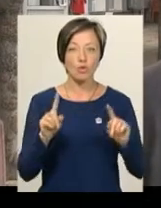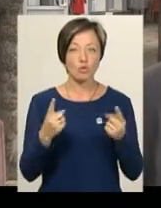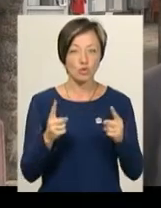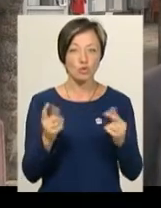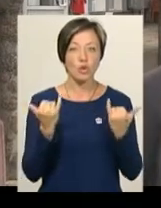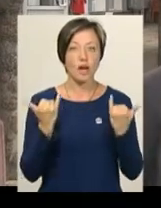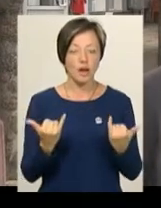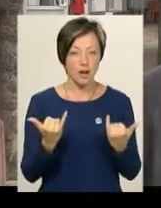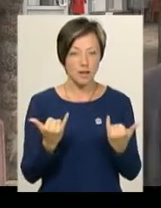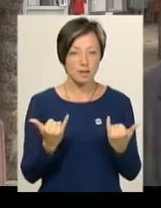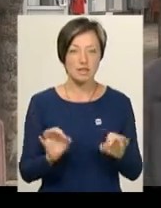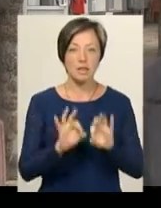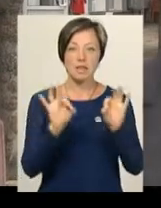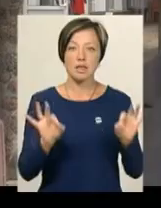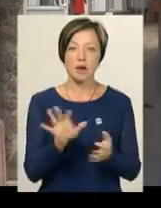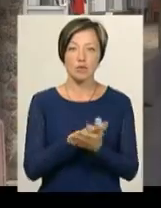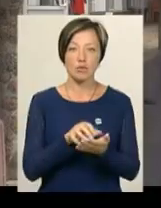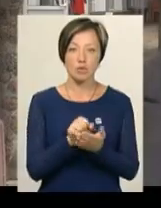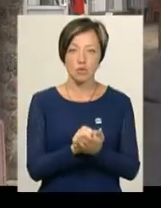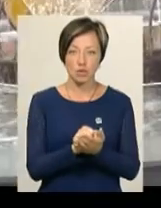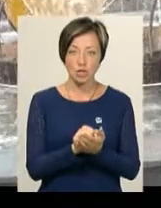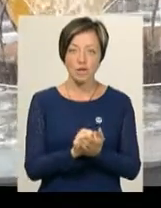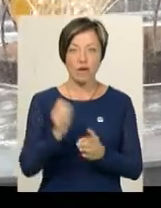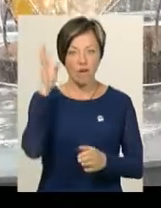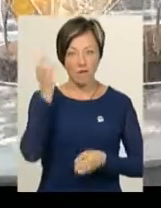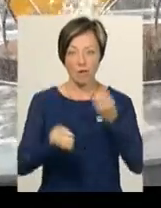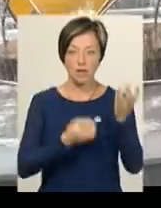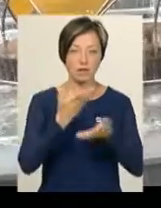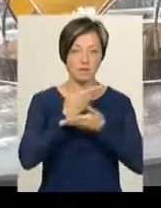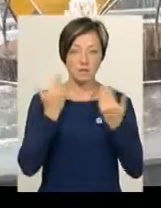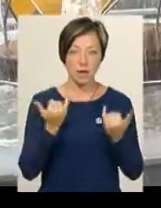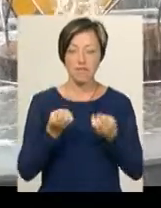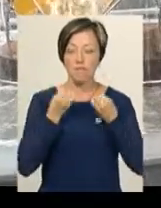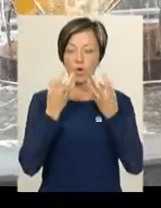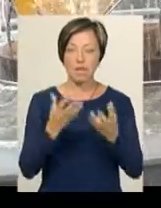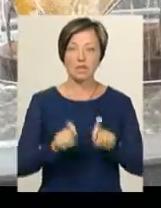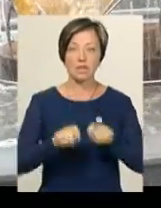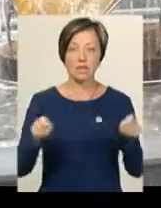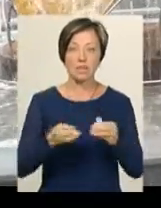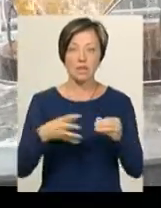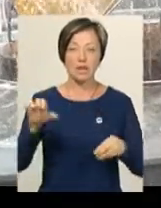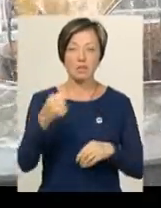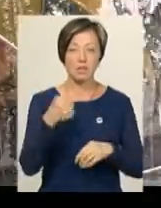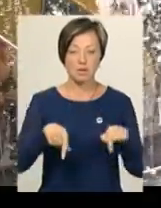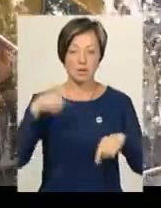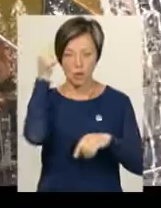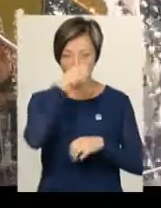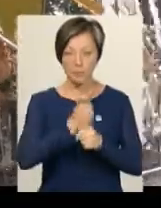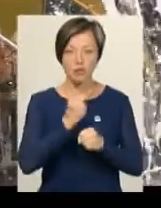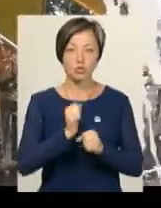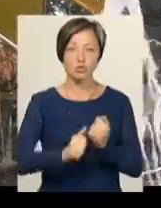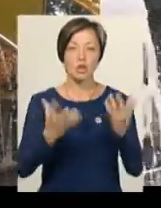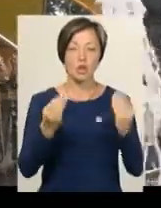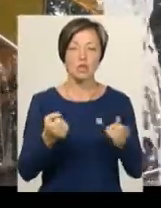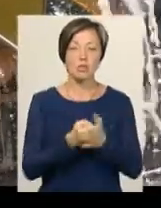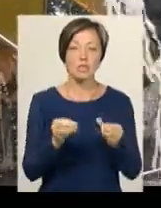наразі ніяких пошкоджень на фонтані немає. Фонтан на площі Свободи, його відкрили 15 серпня цього року, працює щодня